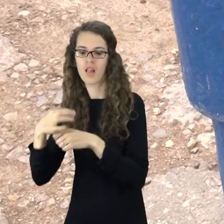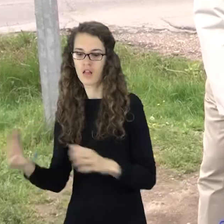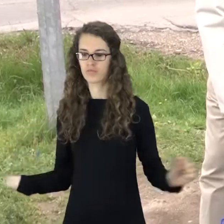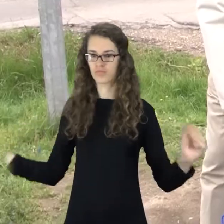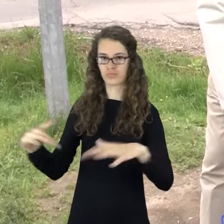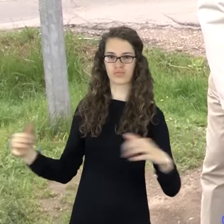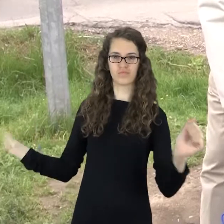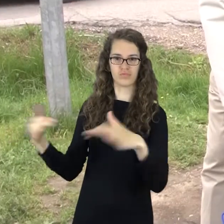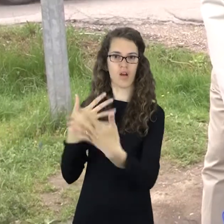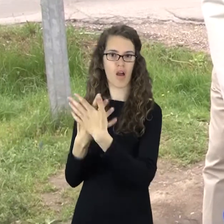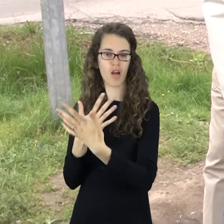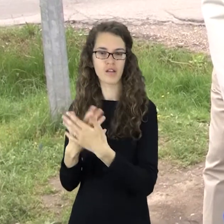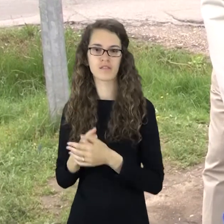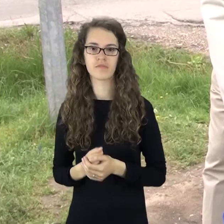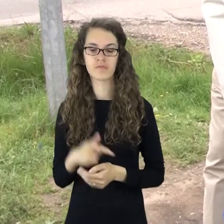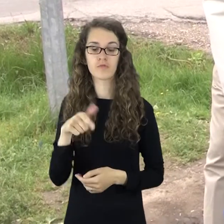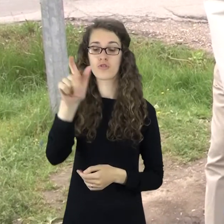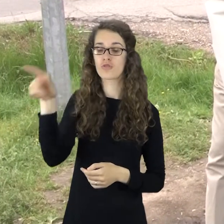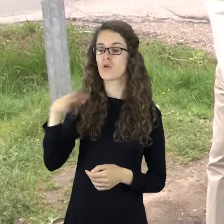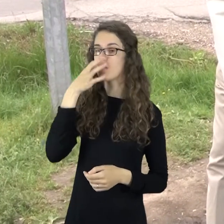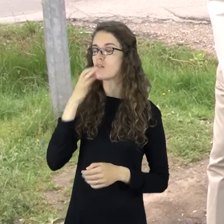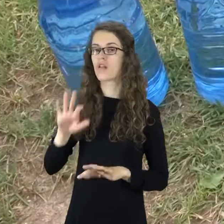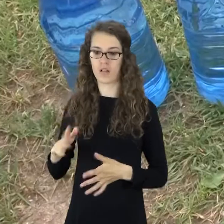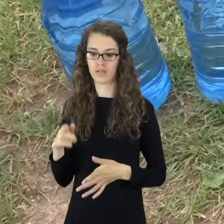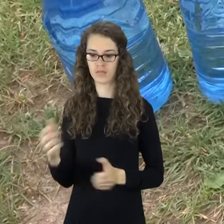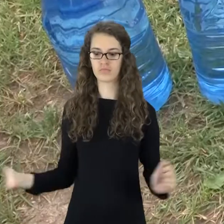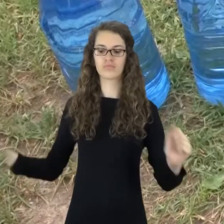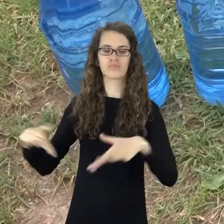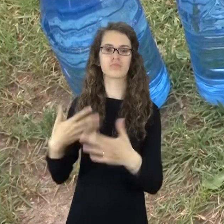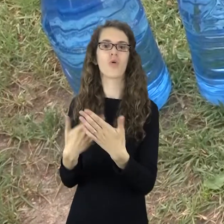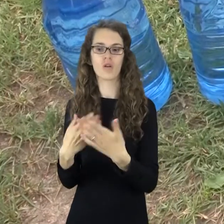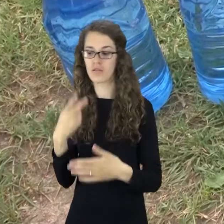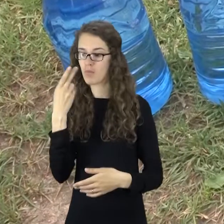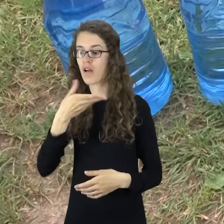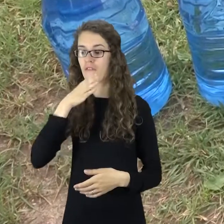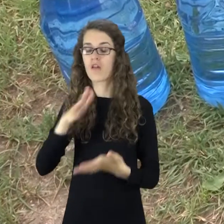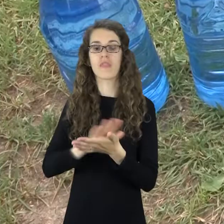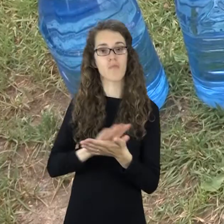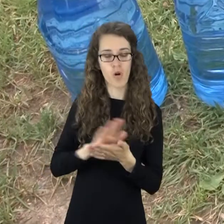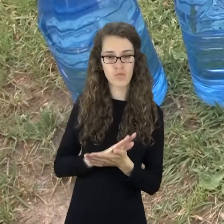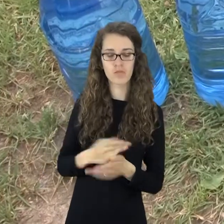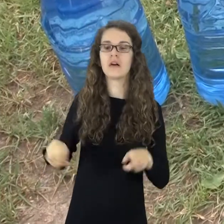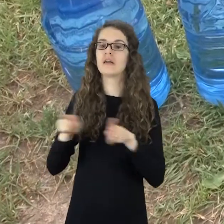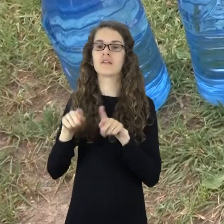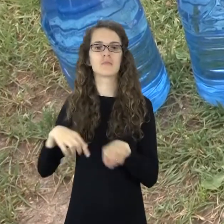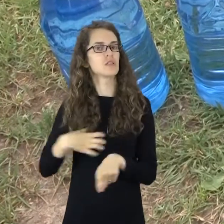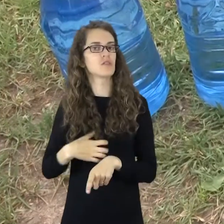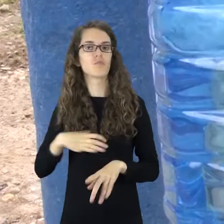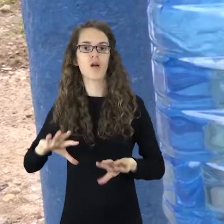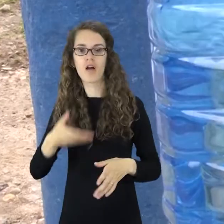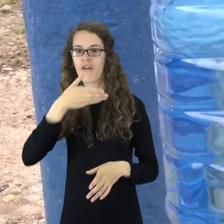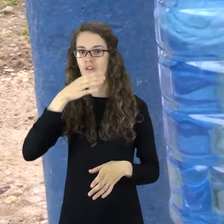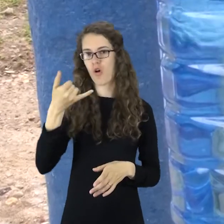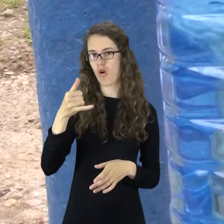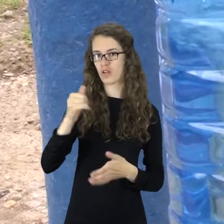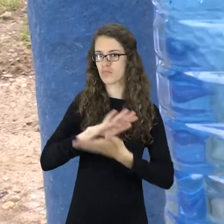gyventojų trūko santru. Žmonės sako, čia užsukantis ne tik todėl, kad vanduo nemokamas. Jiems pagrindinis kriterijus –